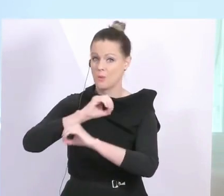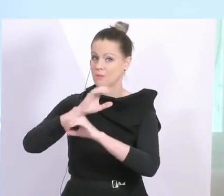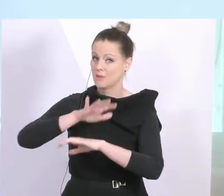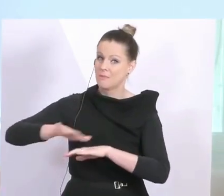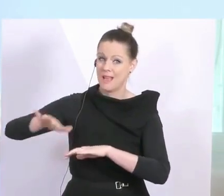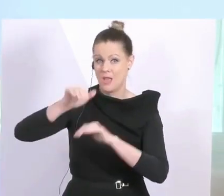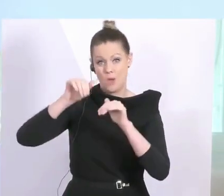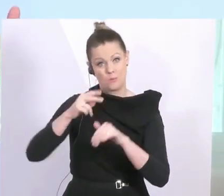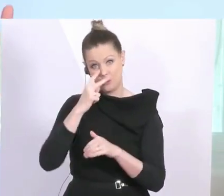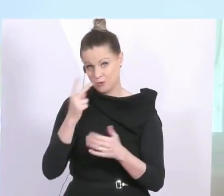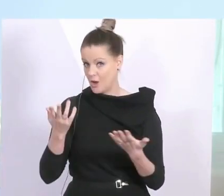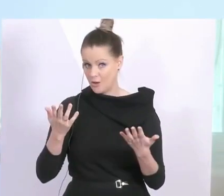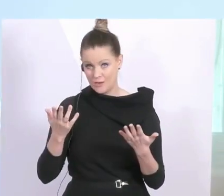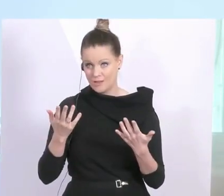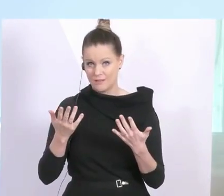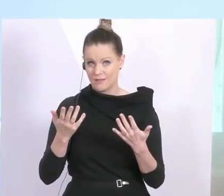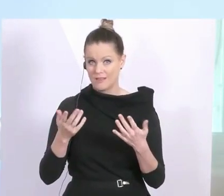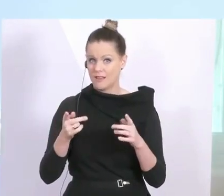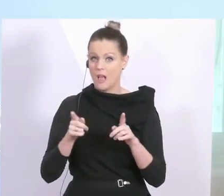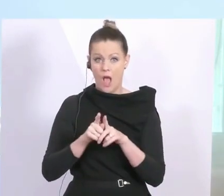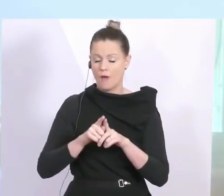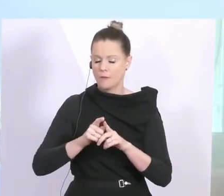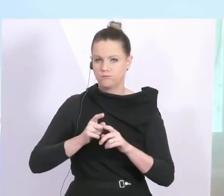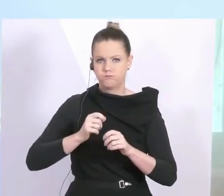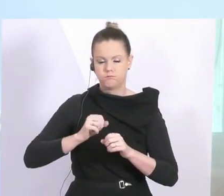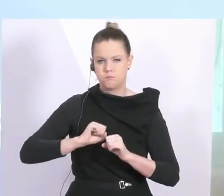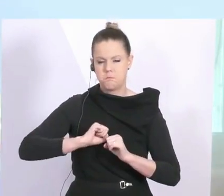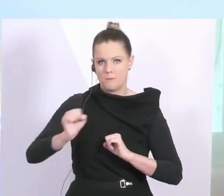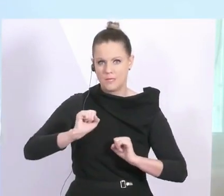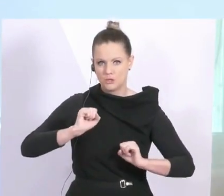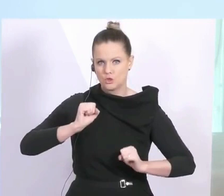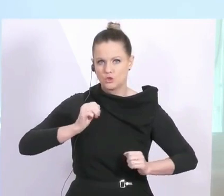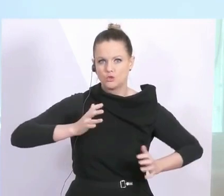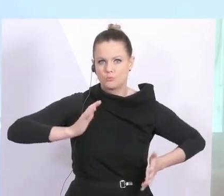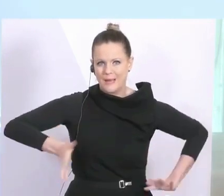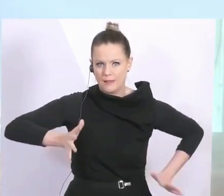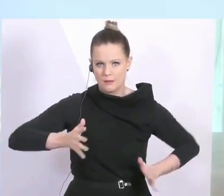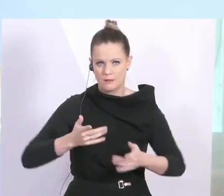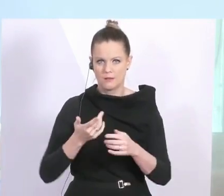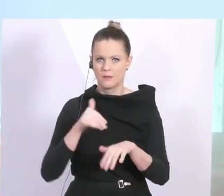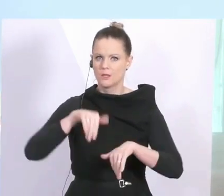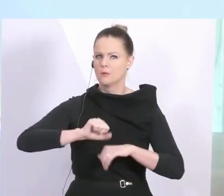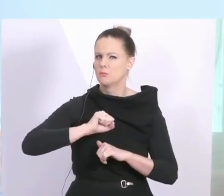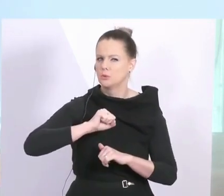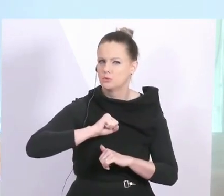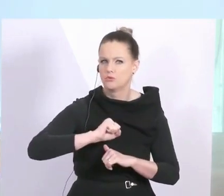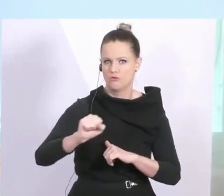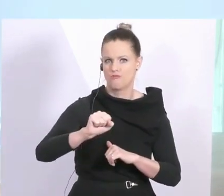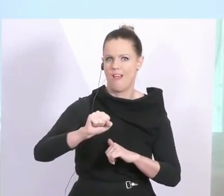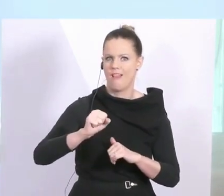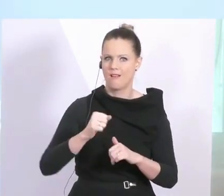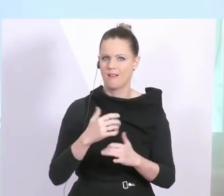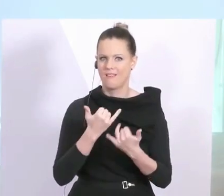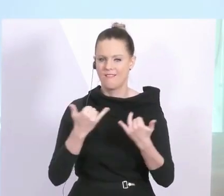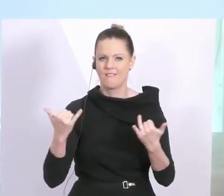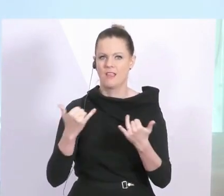wie wir dort noch zurande kommen, am Anfang auch ein Sprint, weil wir jetzt schnell sein müssen, um das möglichst rasch unten zu halten,